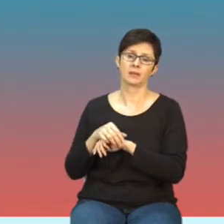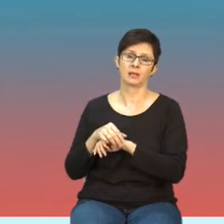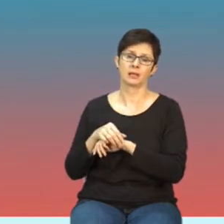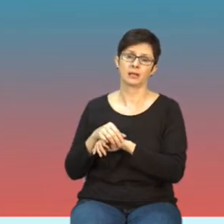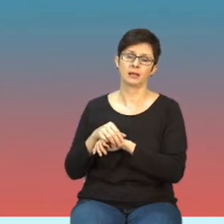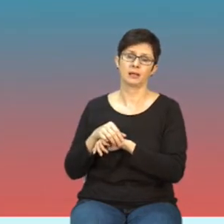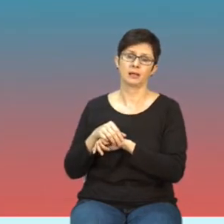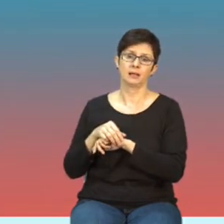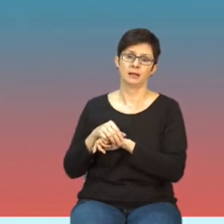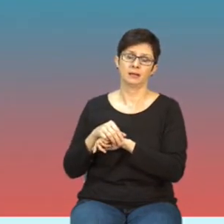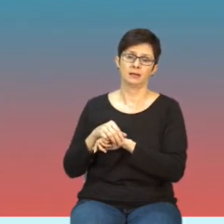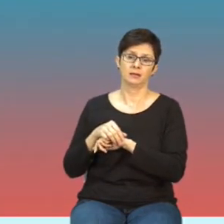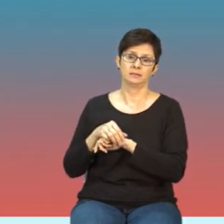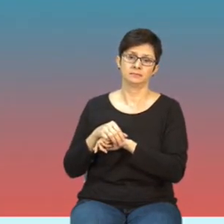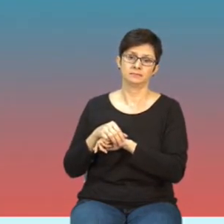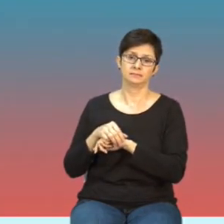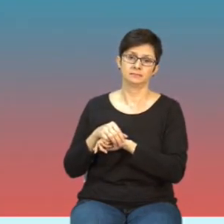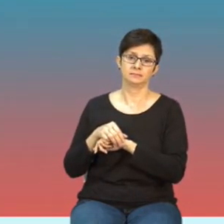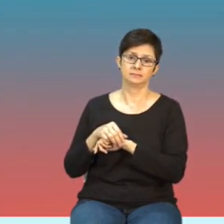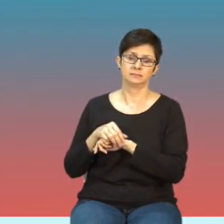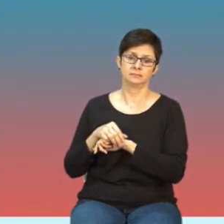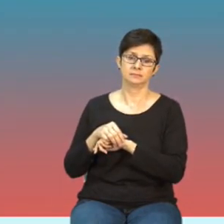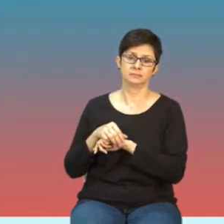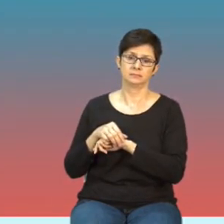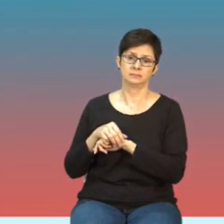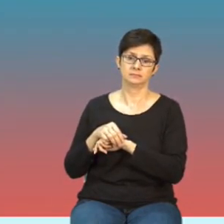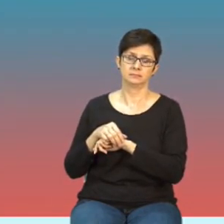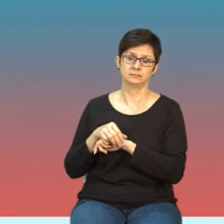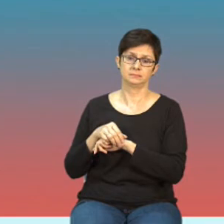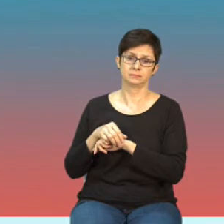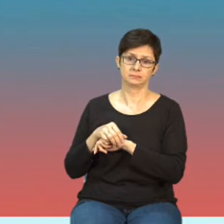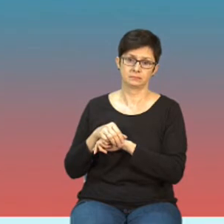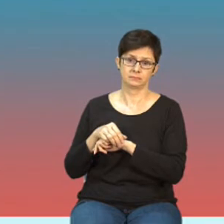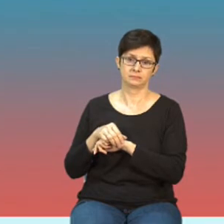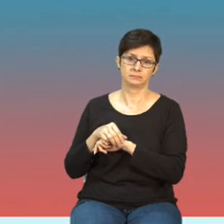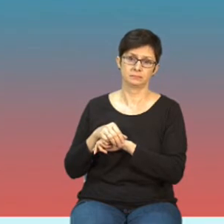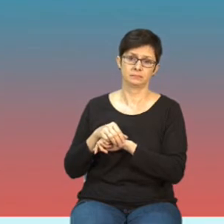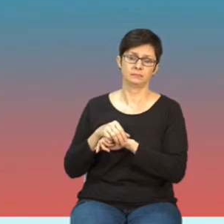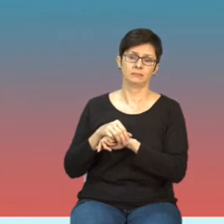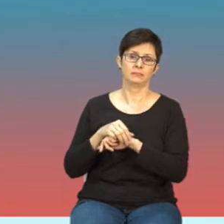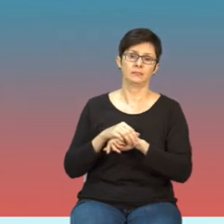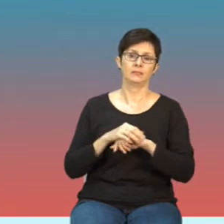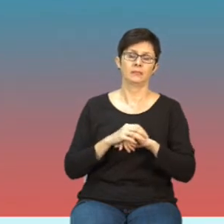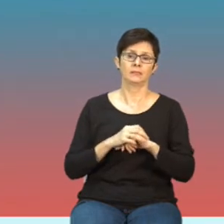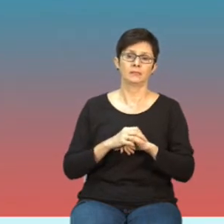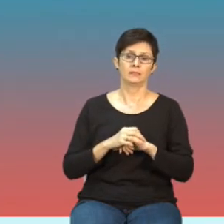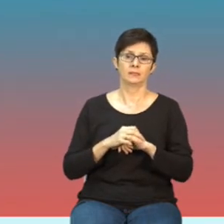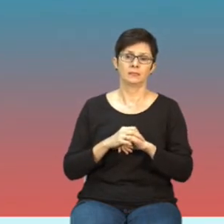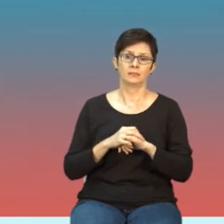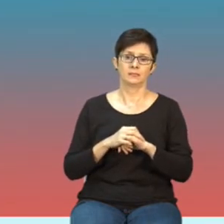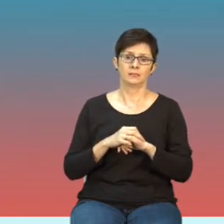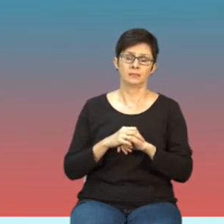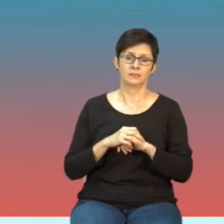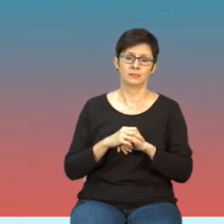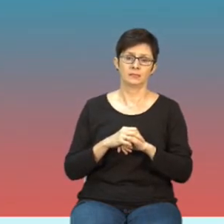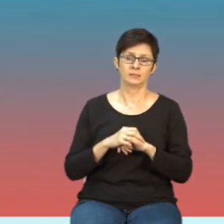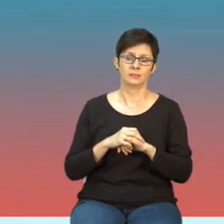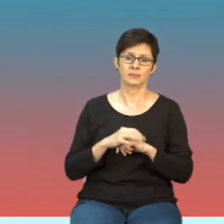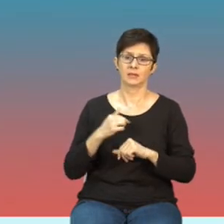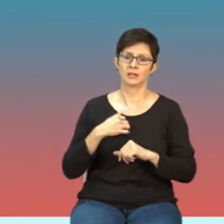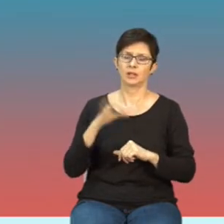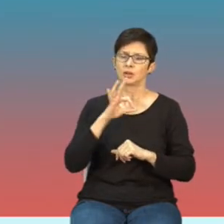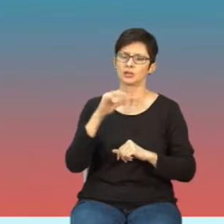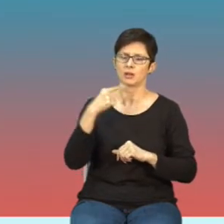właśnie które przedstawił Iknir i to ja jeszcze tylko